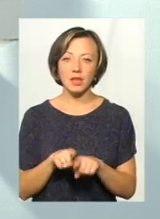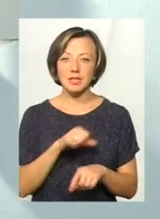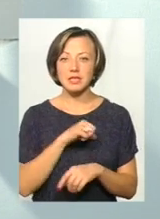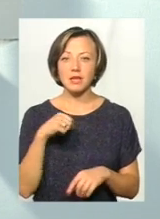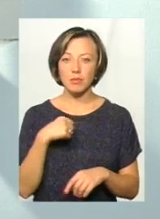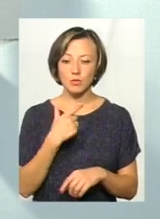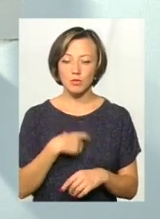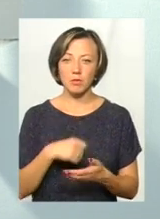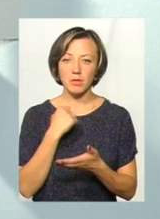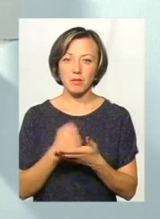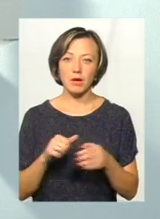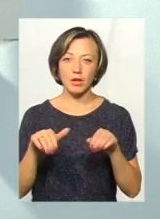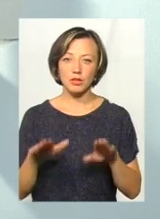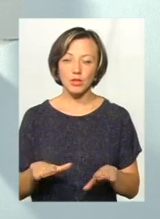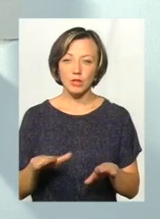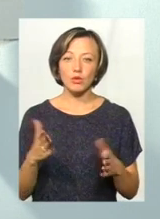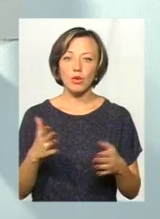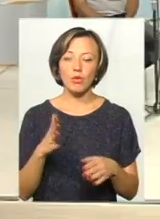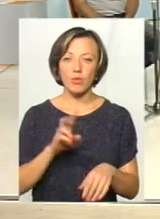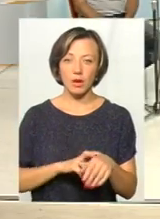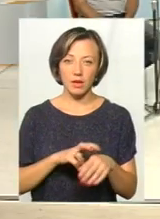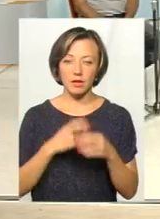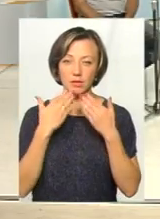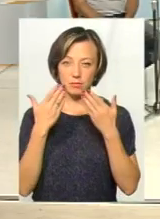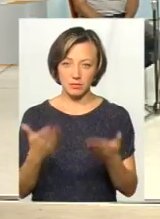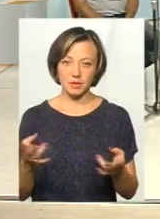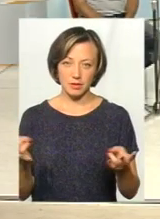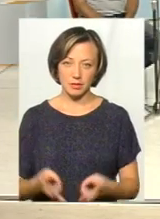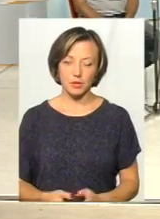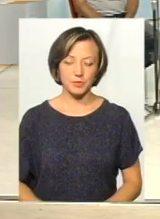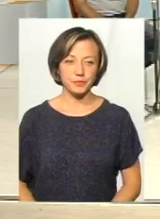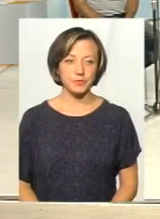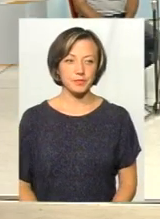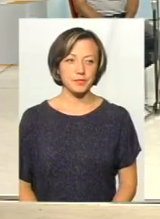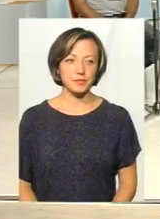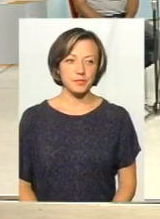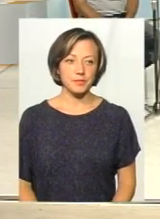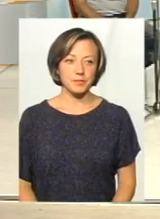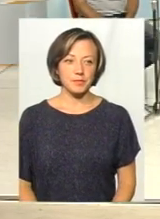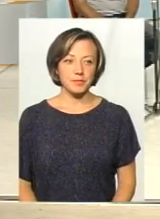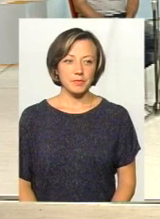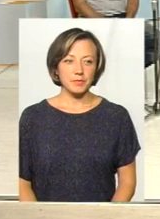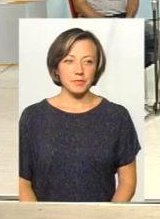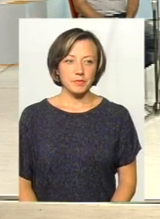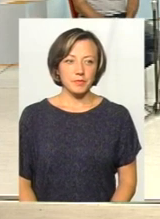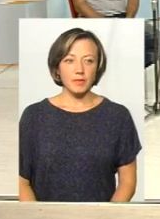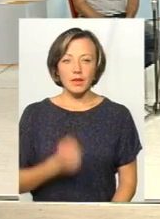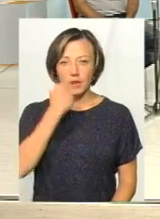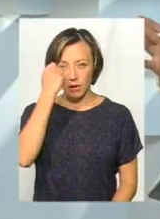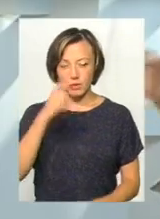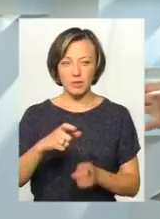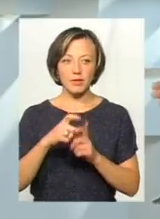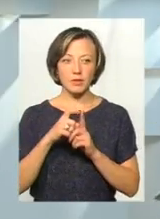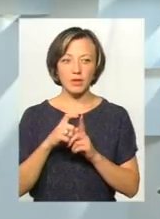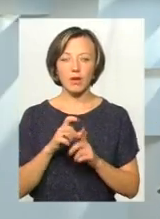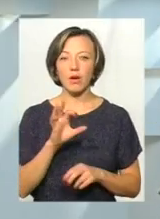сам собі приймає рішення, до якого пацієнту йому потрібно, до якого лікаря йому потрібно попасти. Власне, дякую за відповідь,